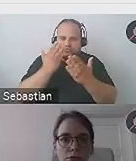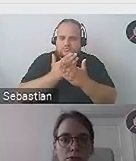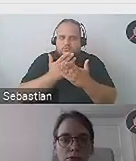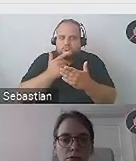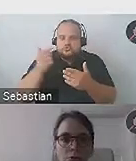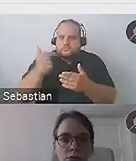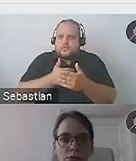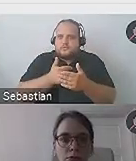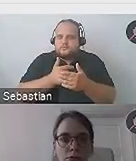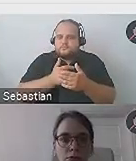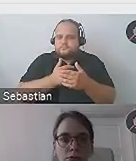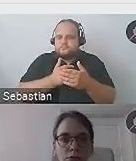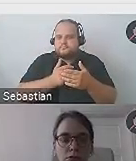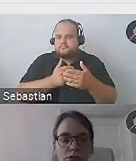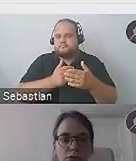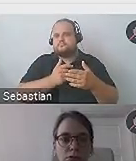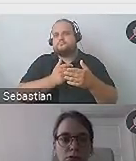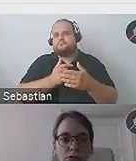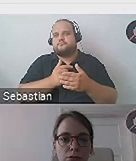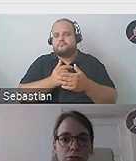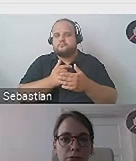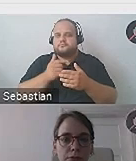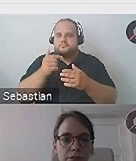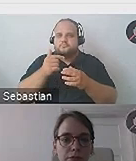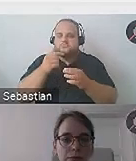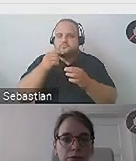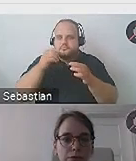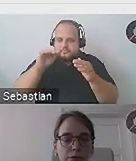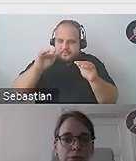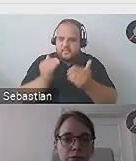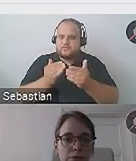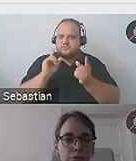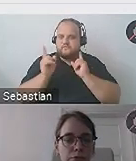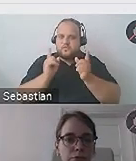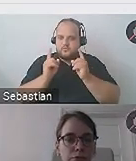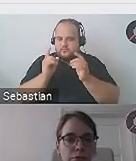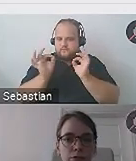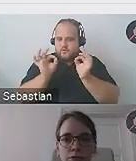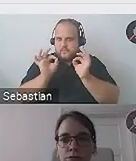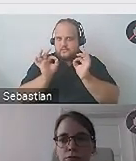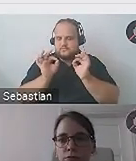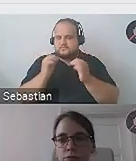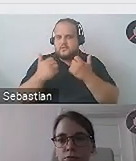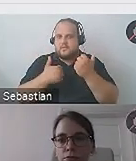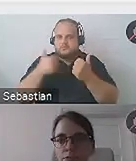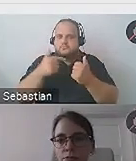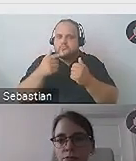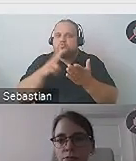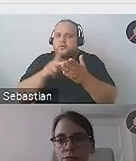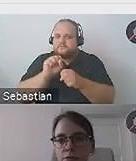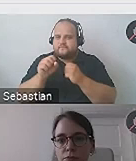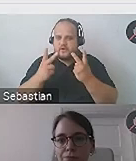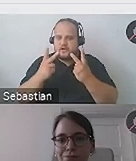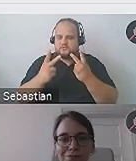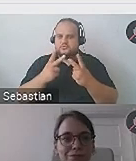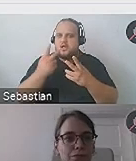należy jakby dosyć skondensować te informacje, które chcemy jej przekazać i ograniczać się do tych naprawdę ważnych, a